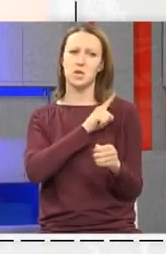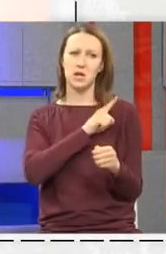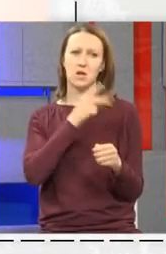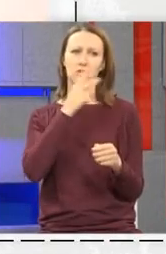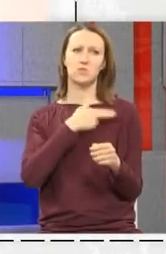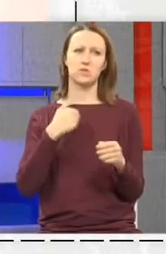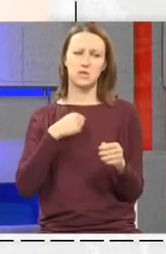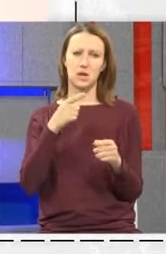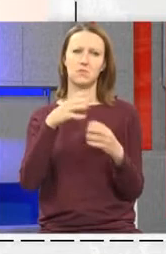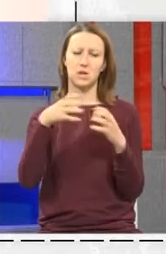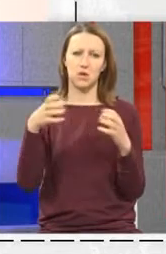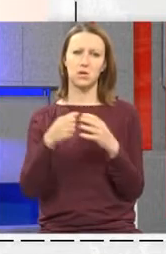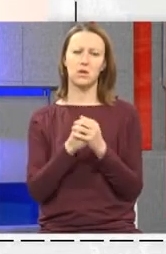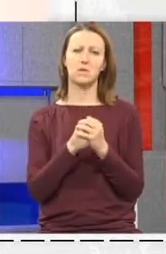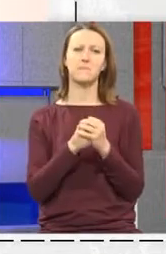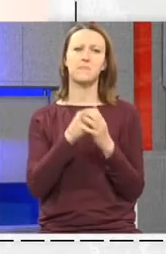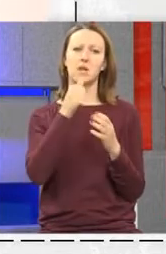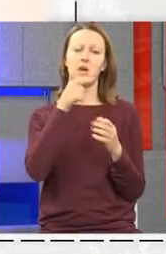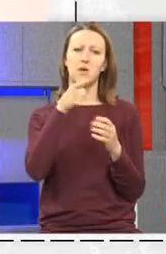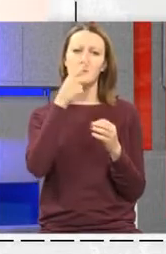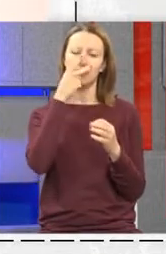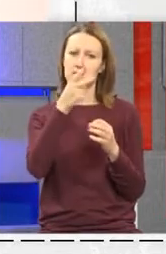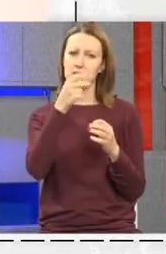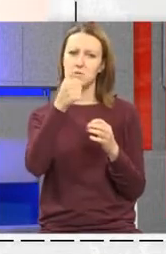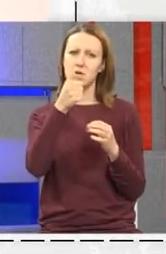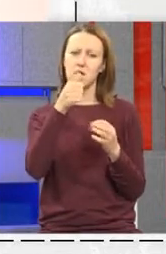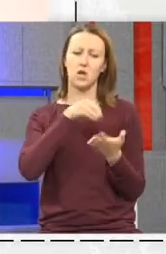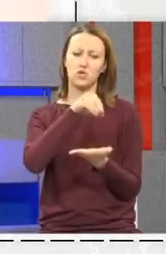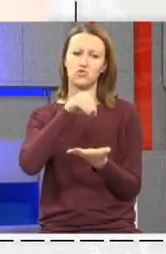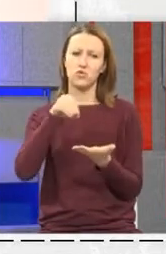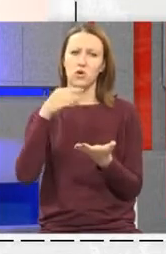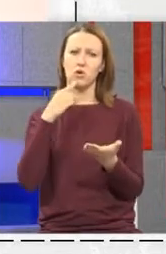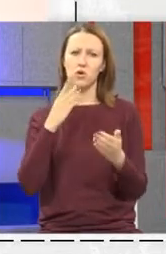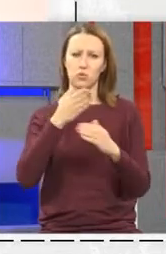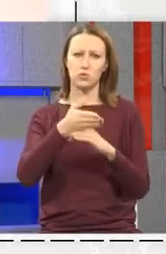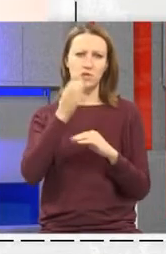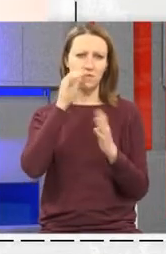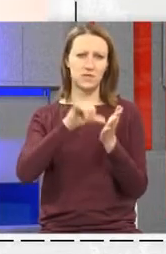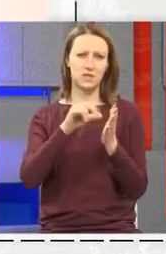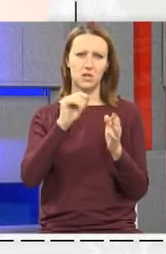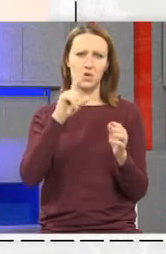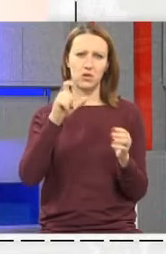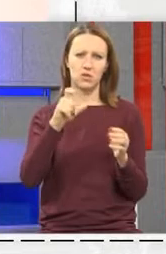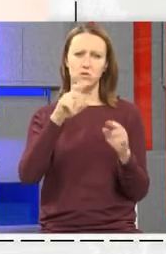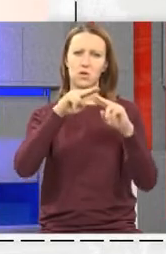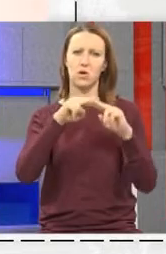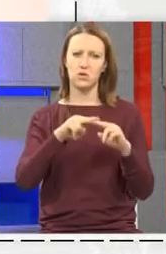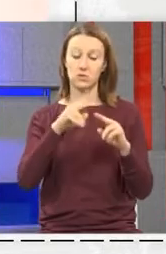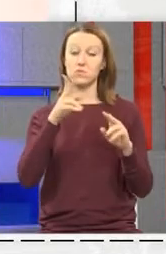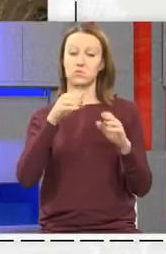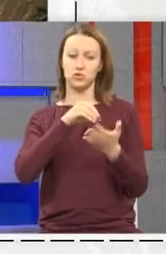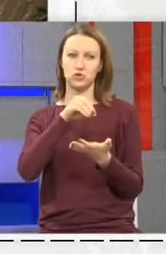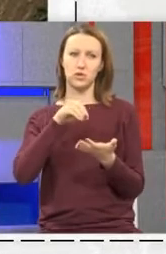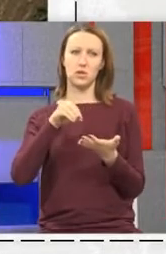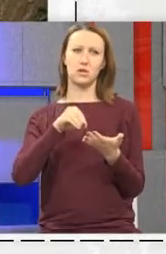Rijeku Vidjet ćemo za Zagrebu I ovaj Vidjeli smo jedan šah Koji kogod uđu u dnevni centar Rojice Jednostavno ostane Kaže